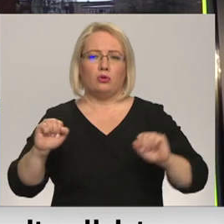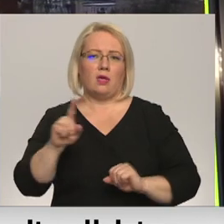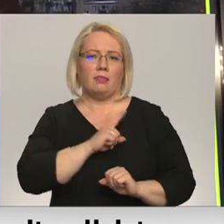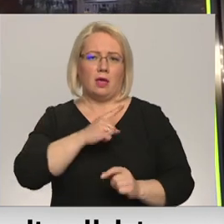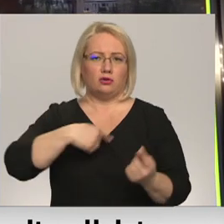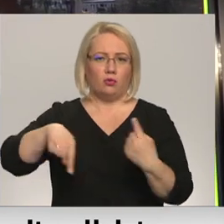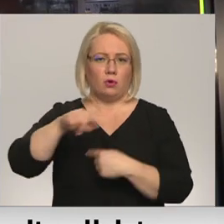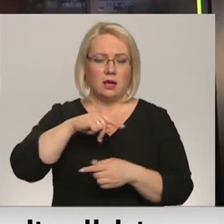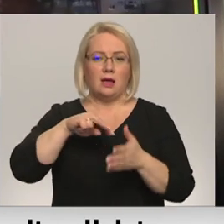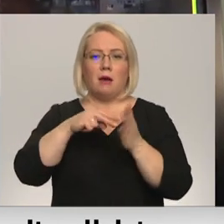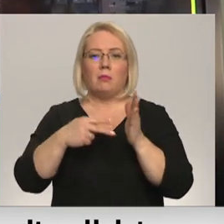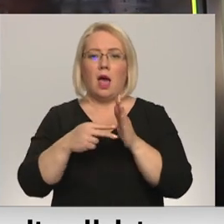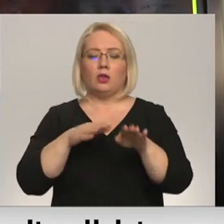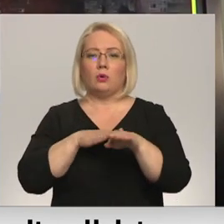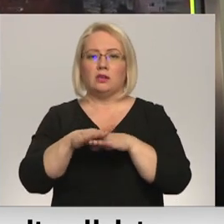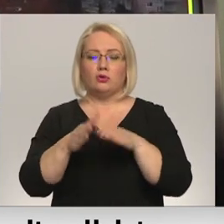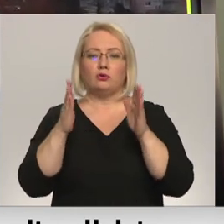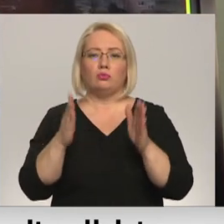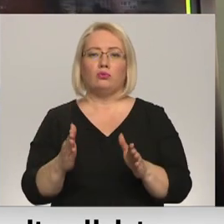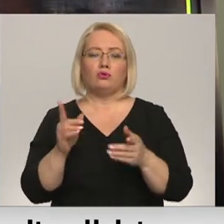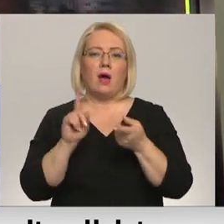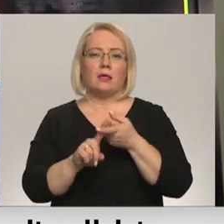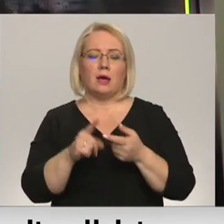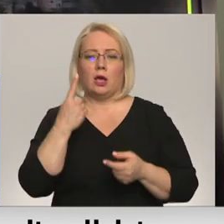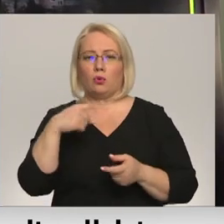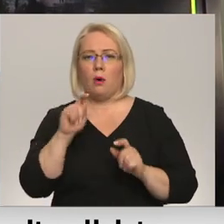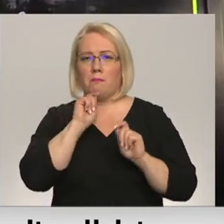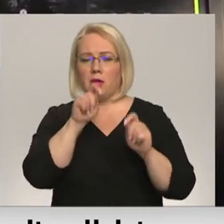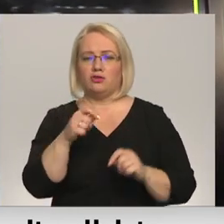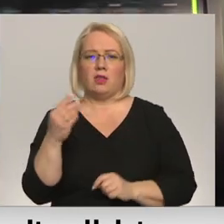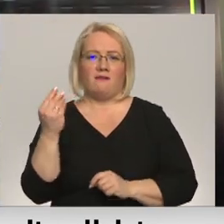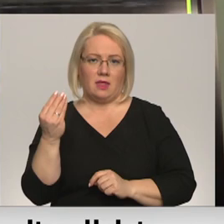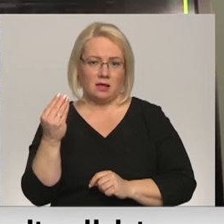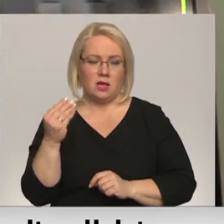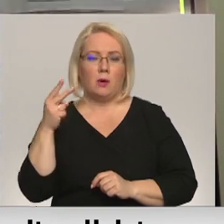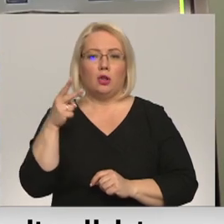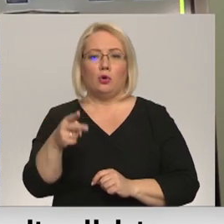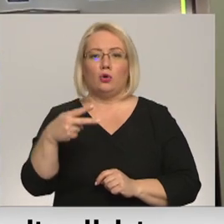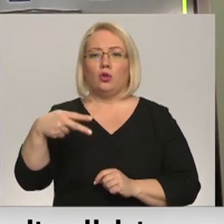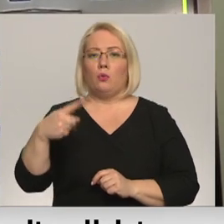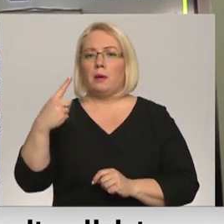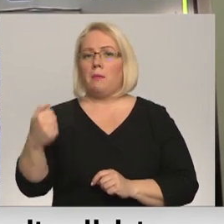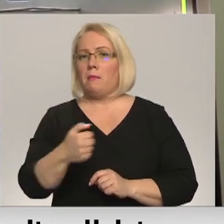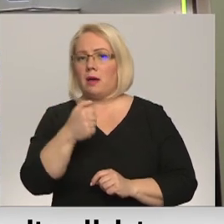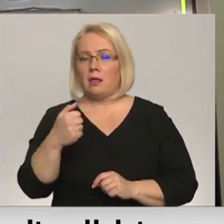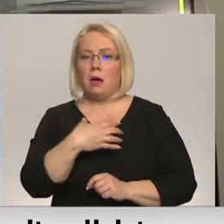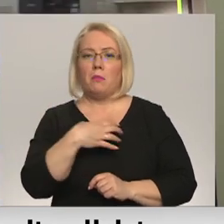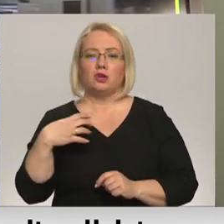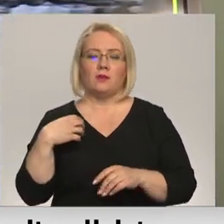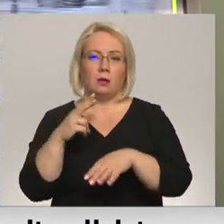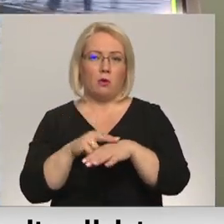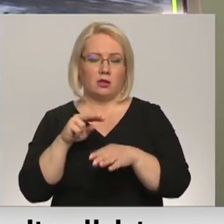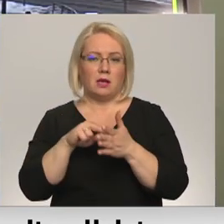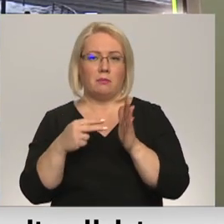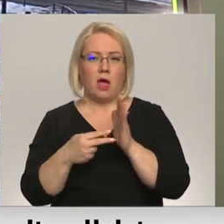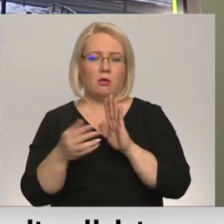Plānu īstenošana gan lielāko ties būšot atkarīgi no piešķirtā finansējuma. 2021. gadam pašvaldības policijai